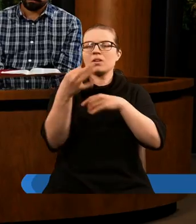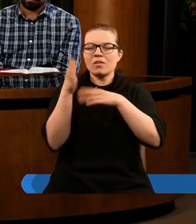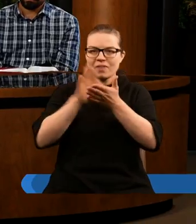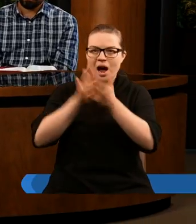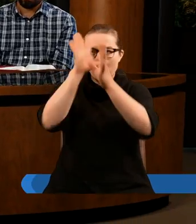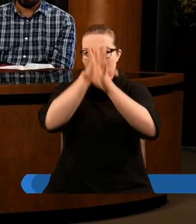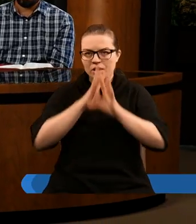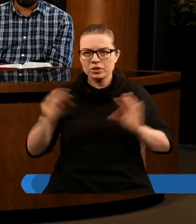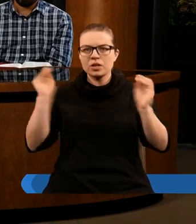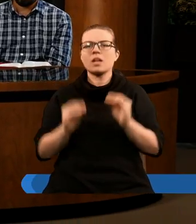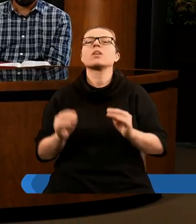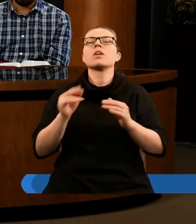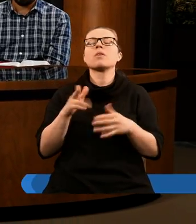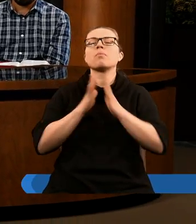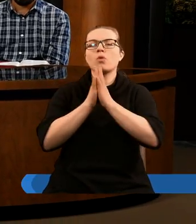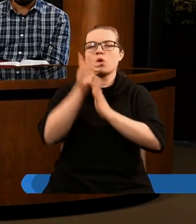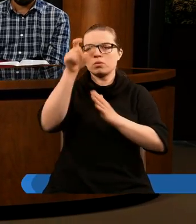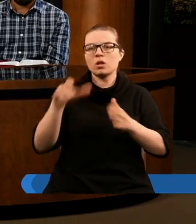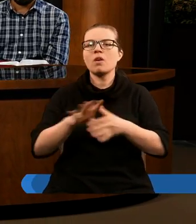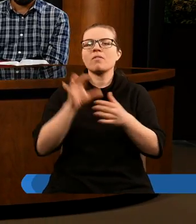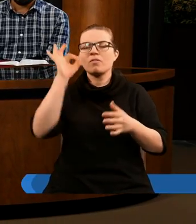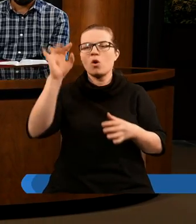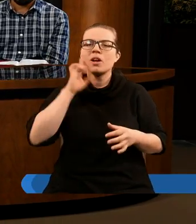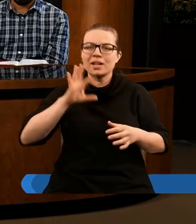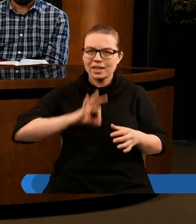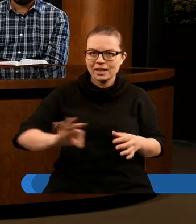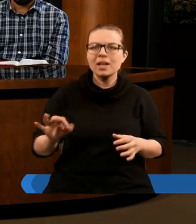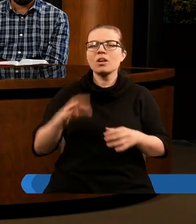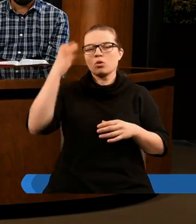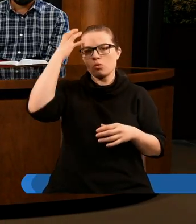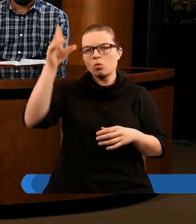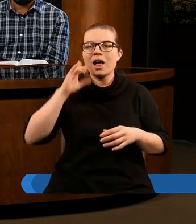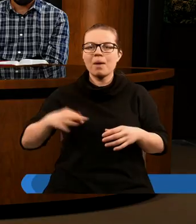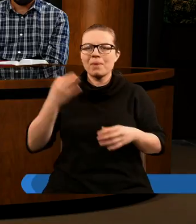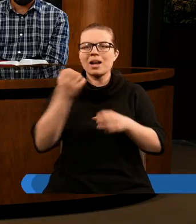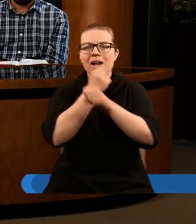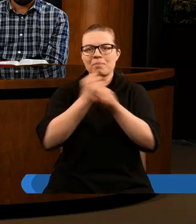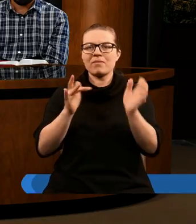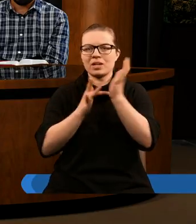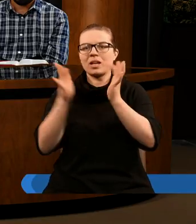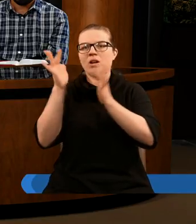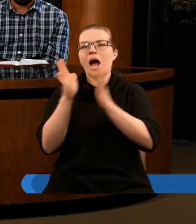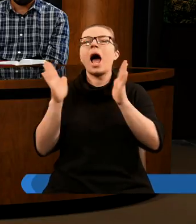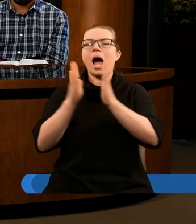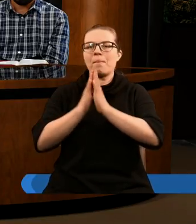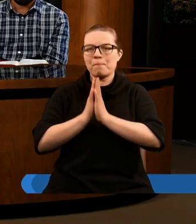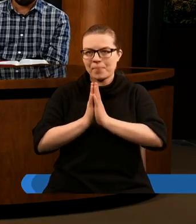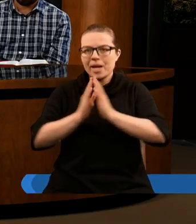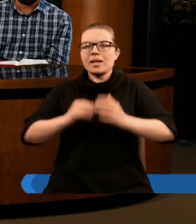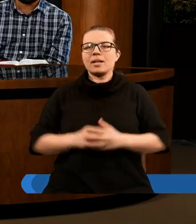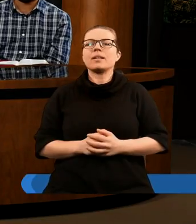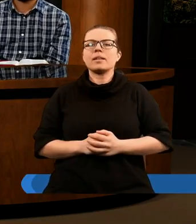będzie Tobie, Panie. Chwała i cześć. A prosimy Cię o to w imieniu Twojego Syna, naszego Króla, Pana i Zbawcy, Jezusa Chrystusa. Amen.